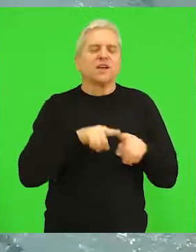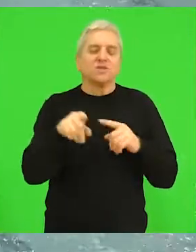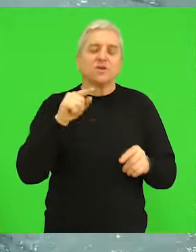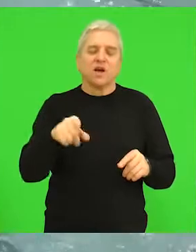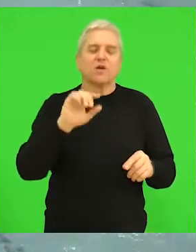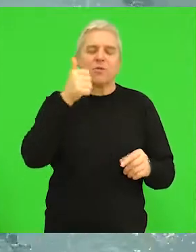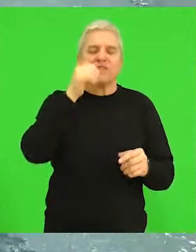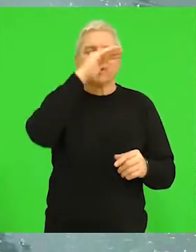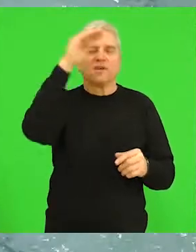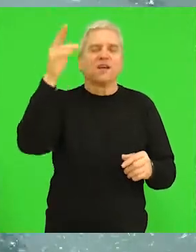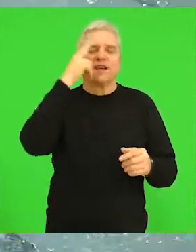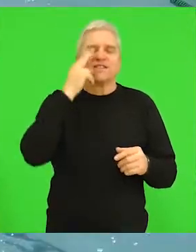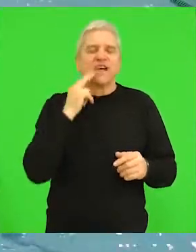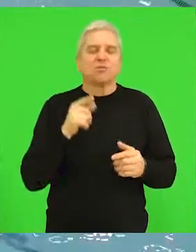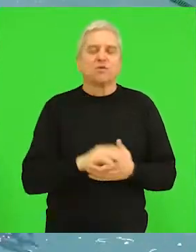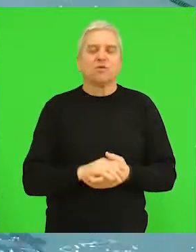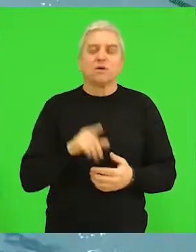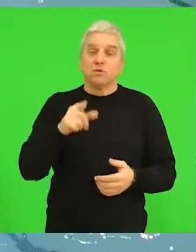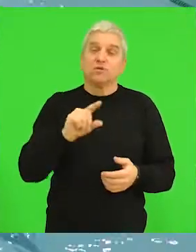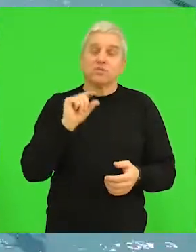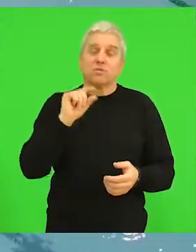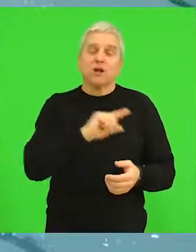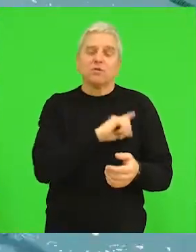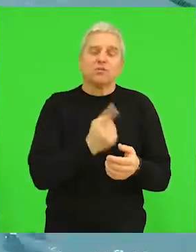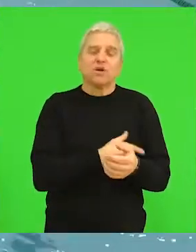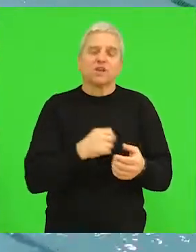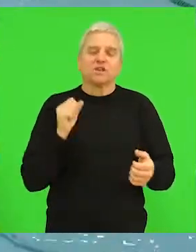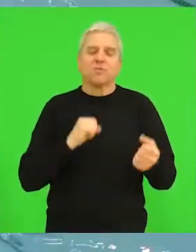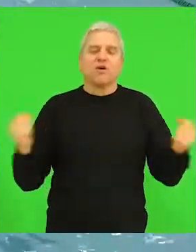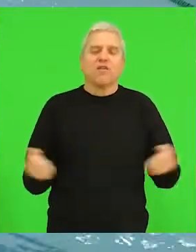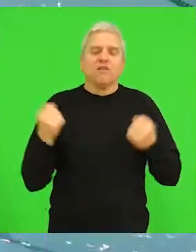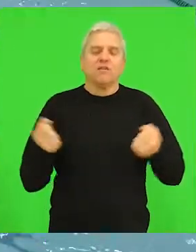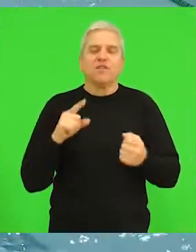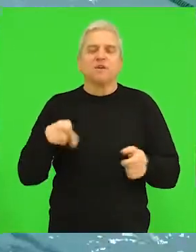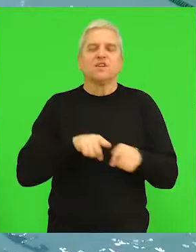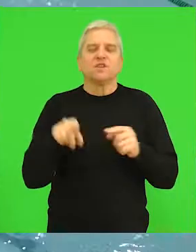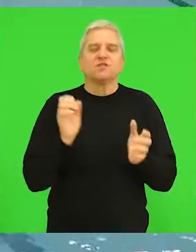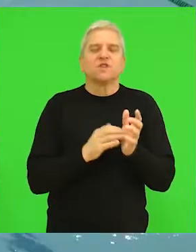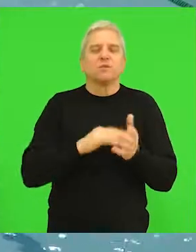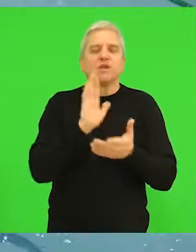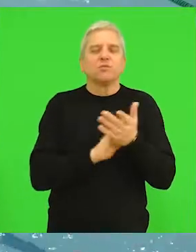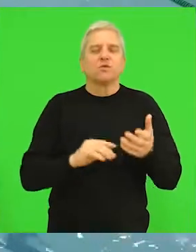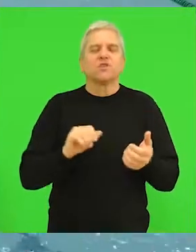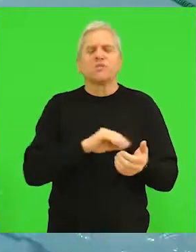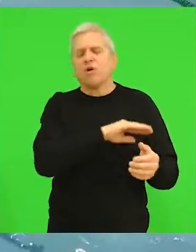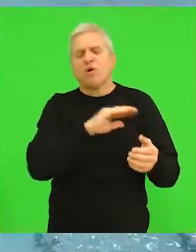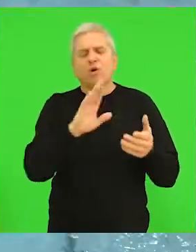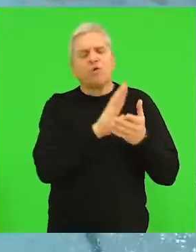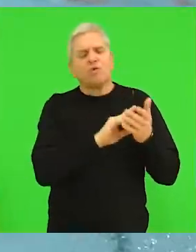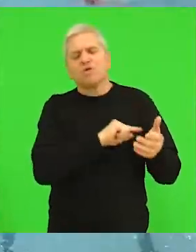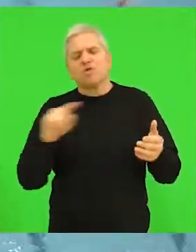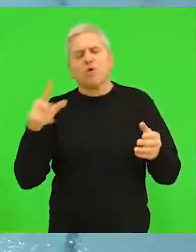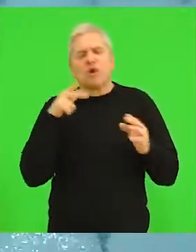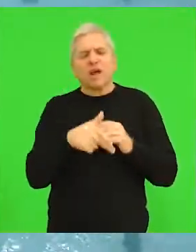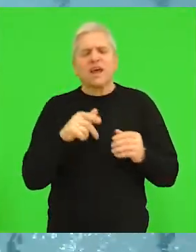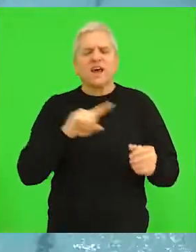bodova kao i prvoplasirani Zemun. Tu ćemo malo da pojačamo treninge isto treba da počemo da igramo celu utakmicu od početka do